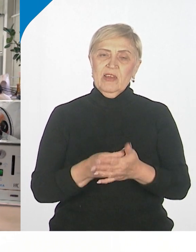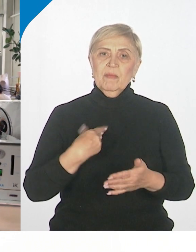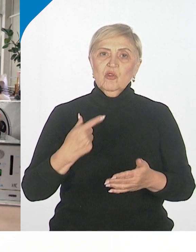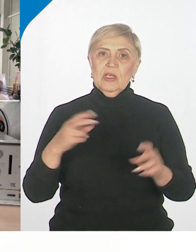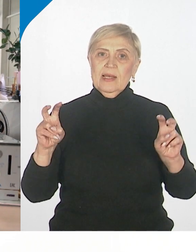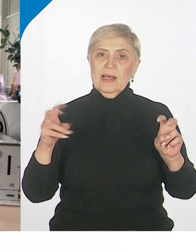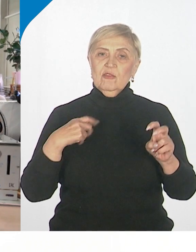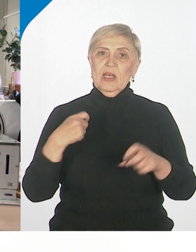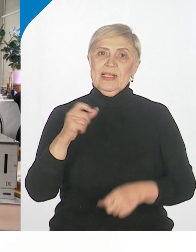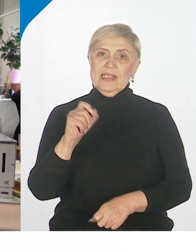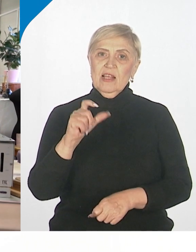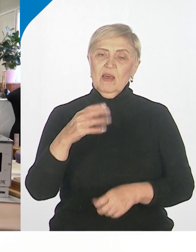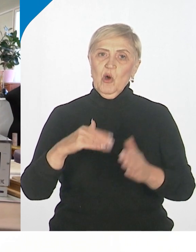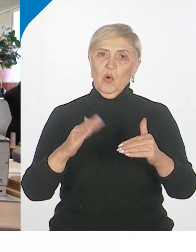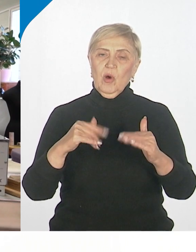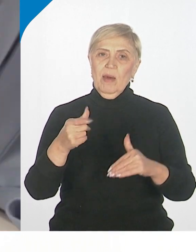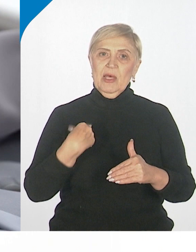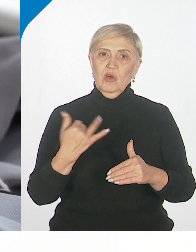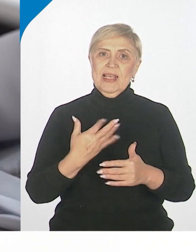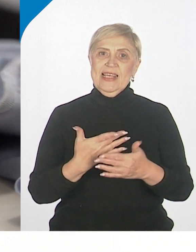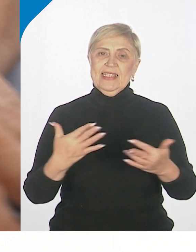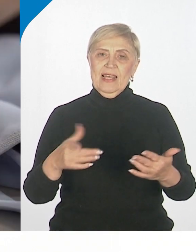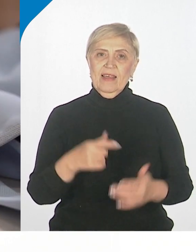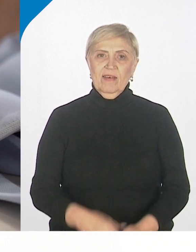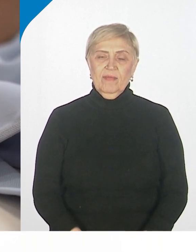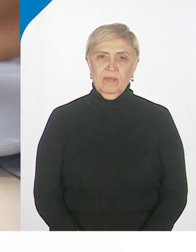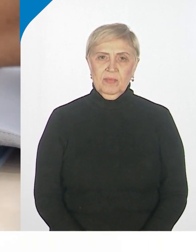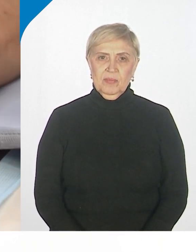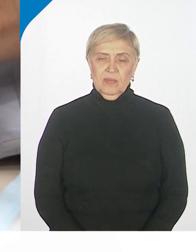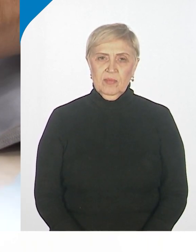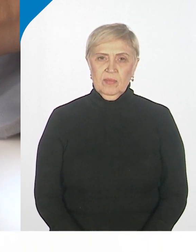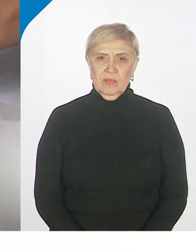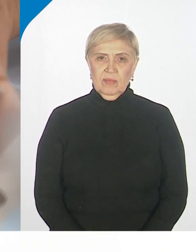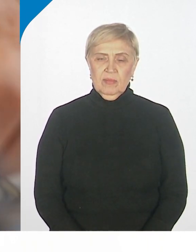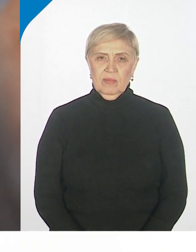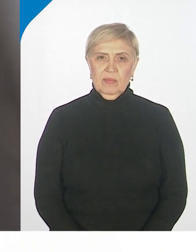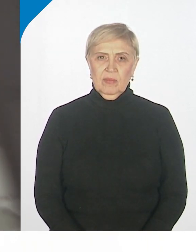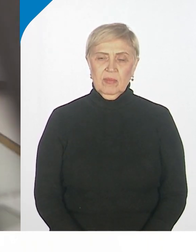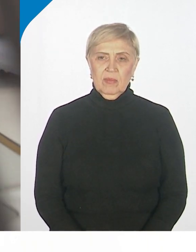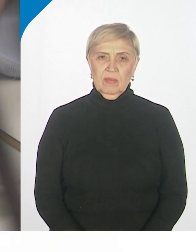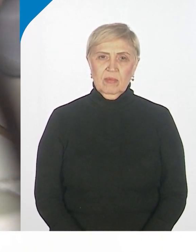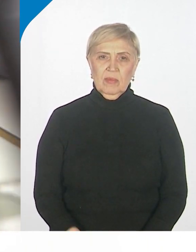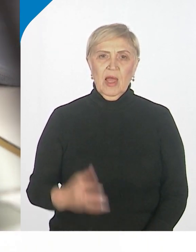изделия когда начинается